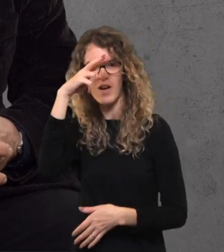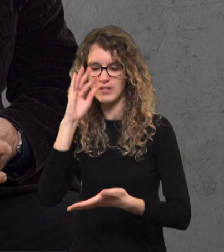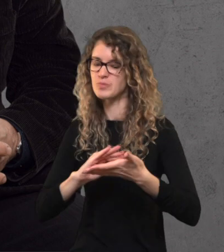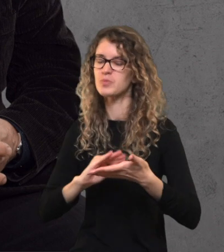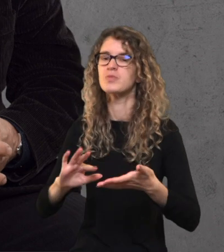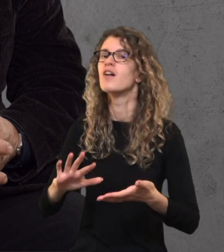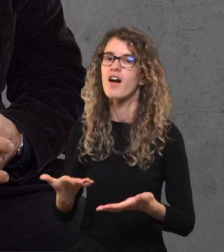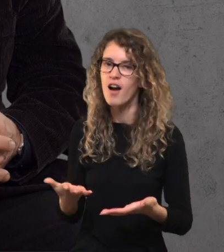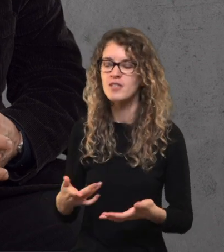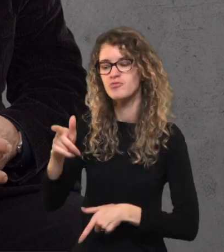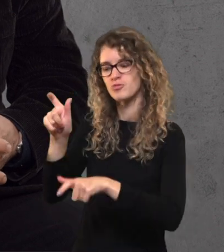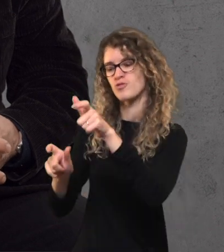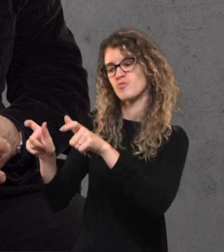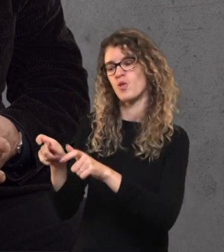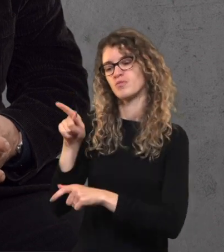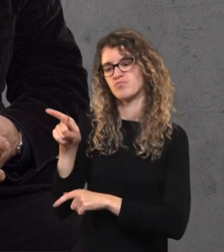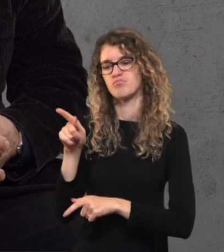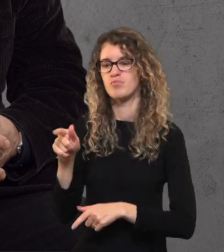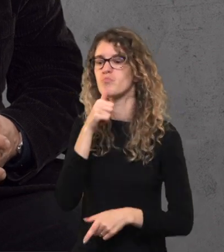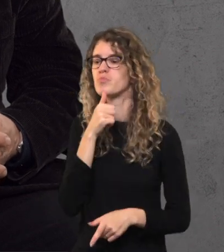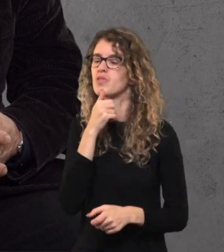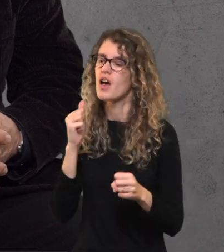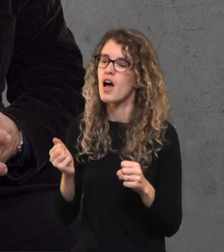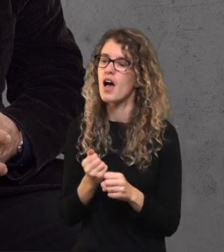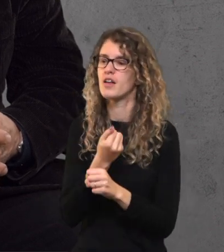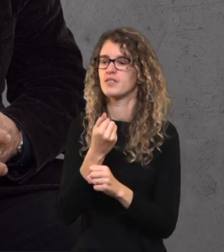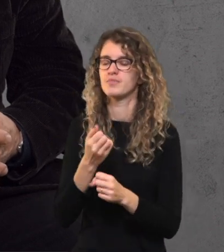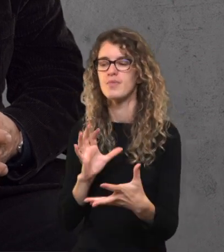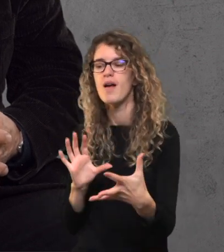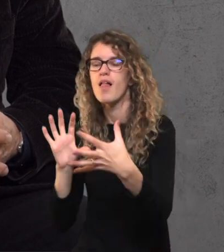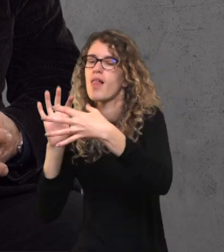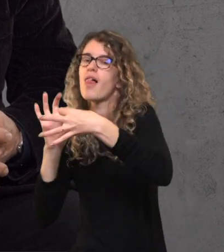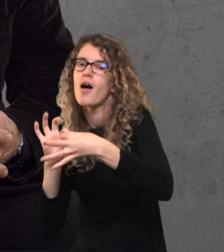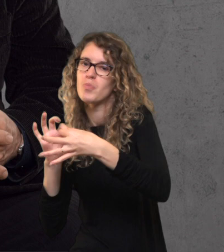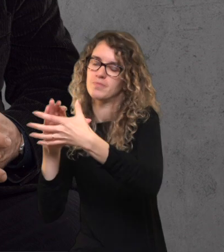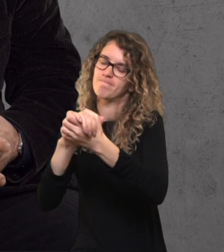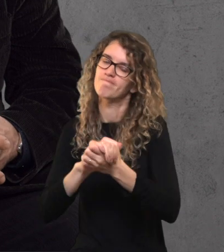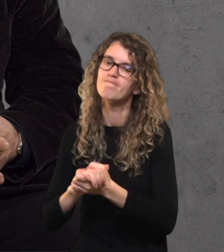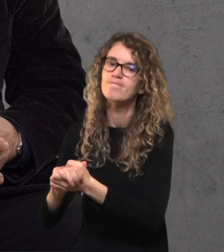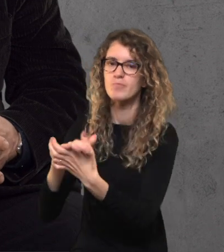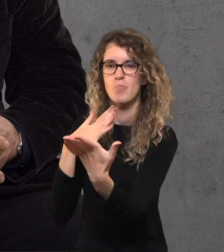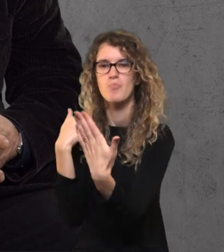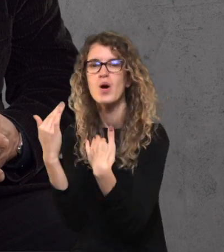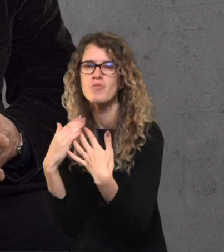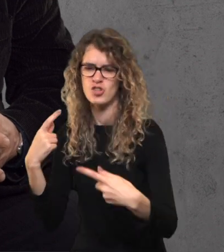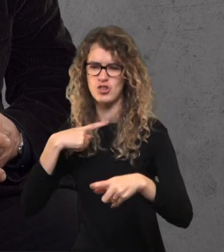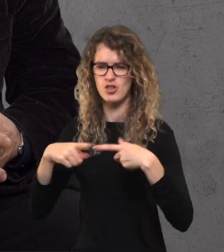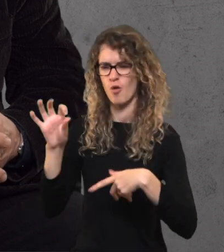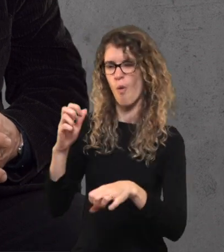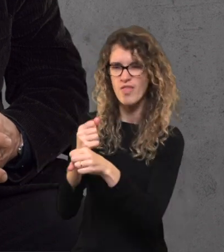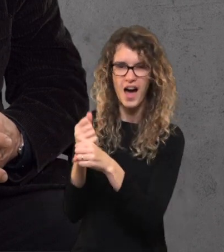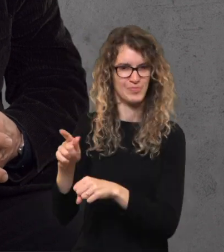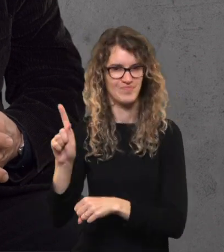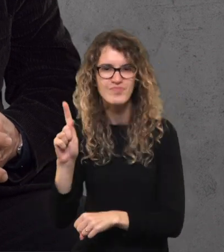lietuvių, ką apie jos rašo. Reiškia, kad tai yra tokie žmonės, kuriems reikia labai turėti personalinį kontaktą. pirmiausiai užmėgsti